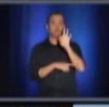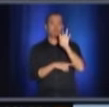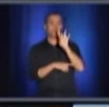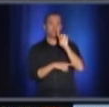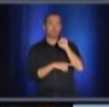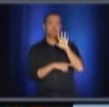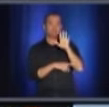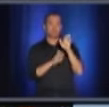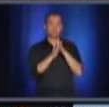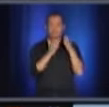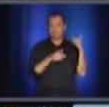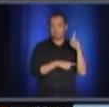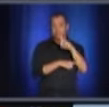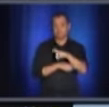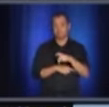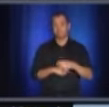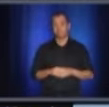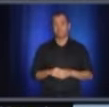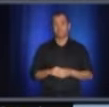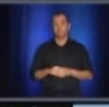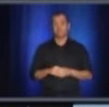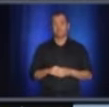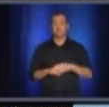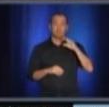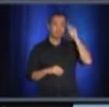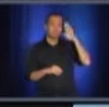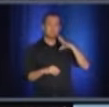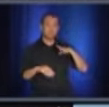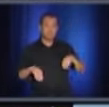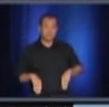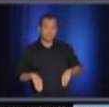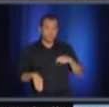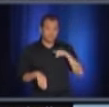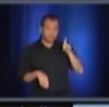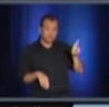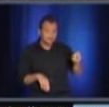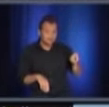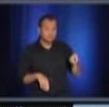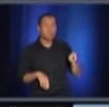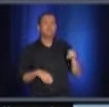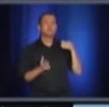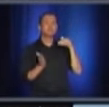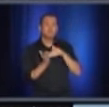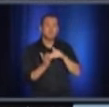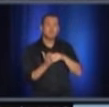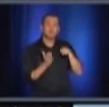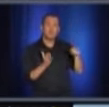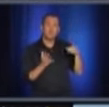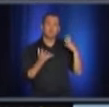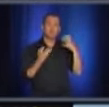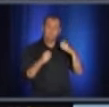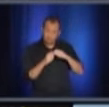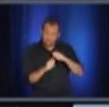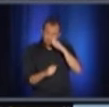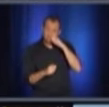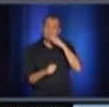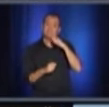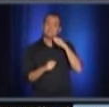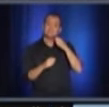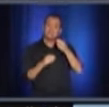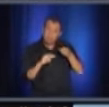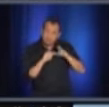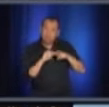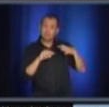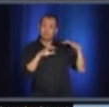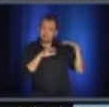Monsieur le ministre, vous avez souvent annoncé que vous vouliez augmenter les tests. C'est maintenant chose faite.